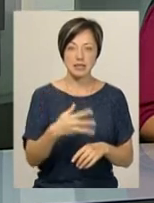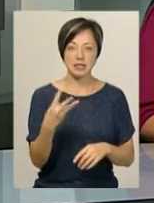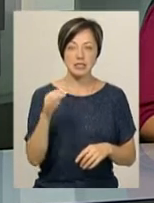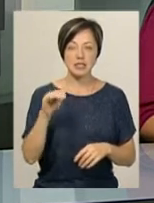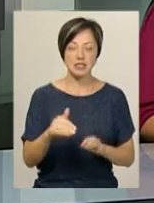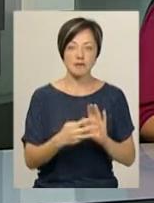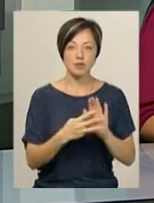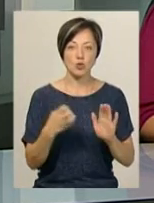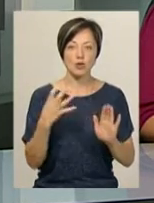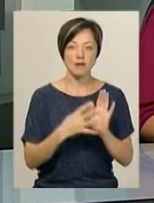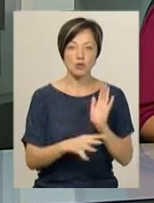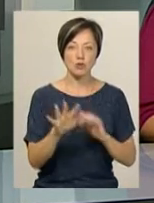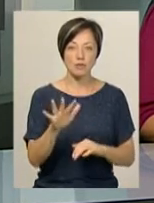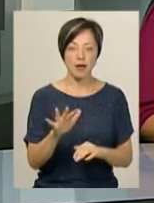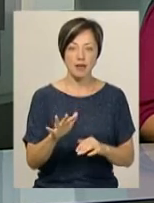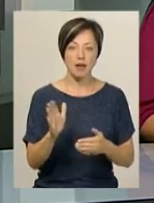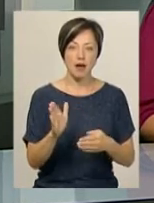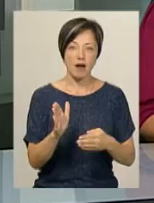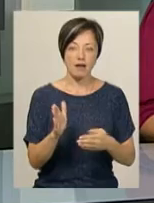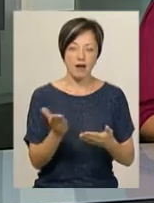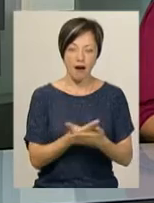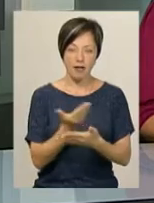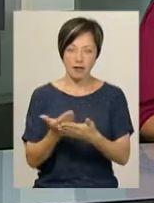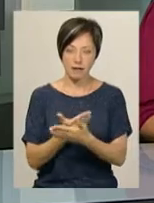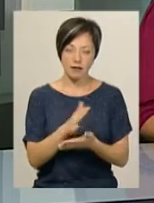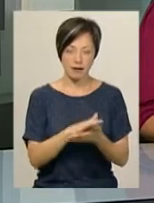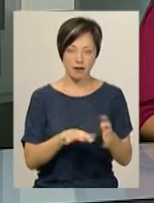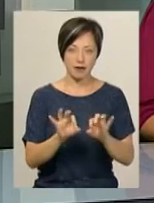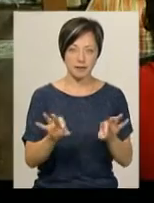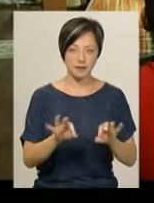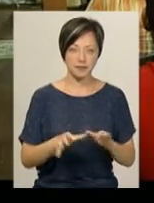тисячі 895 кадрів. Тему продовжить Ірина Хижа.